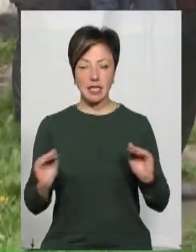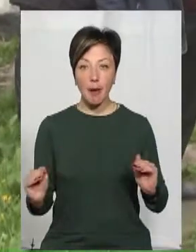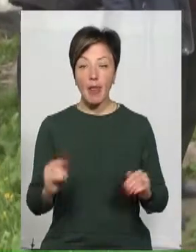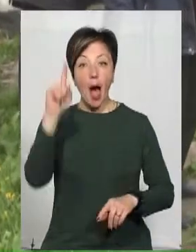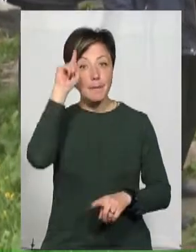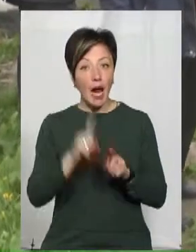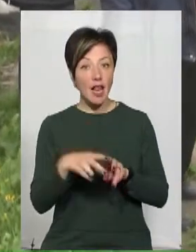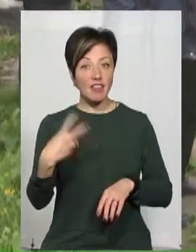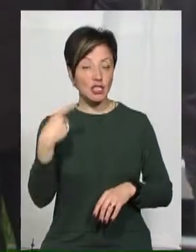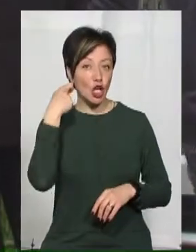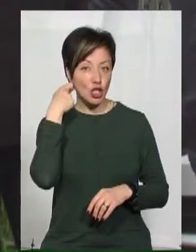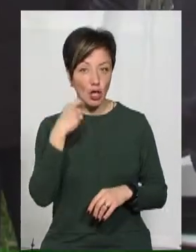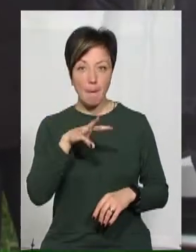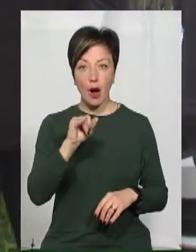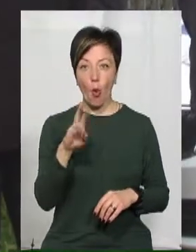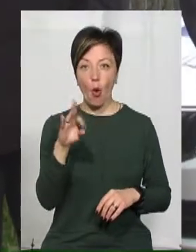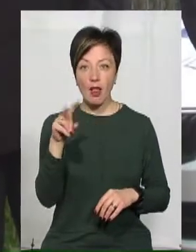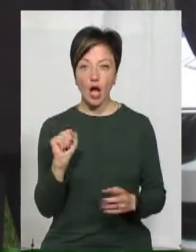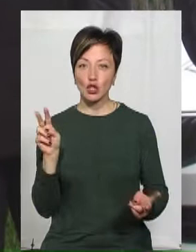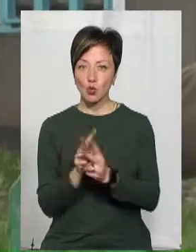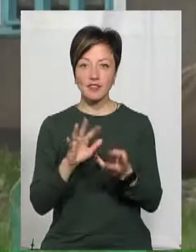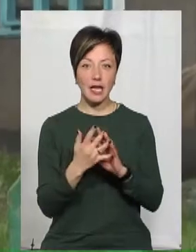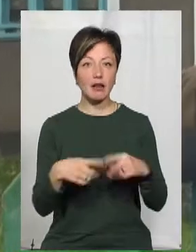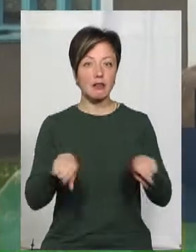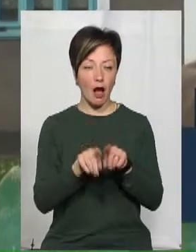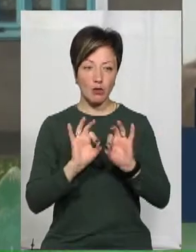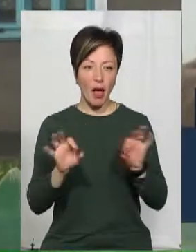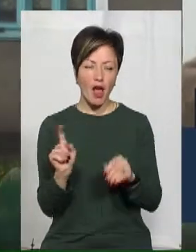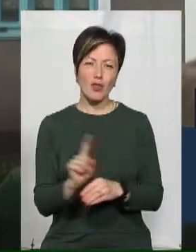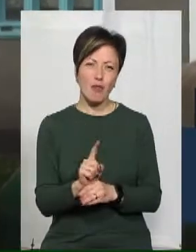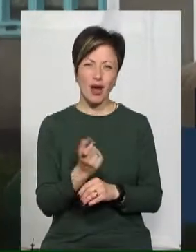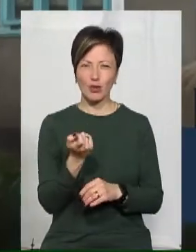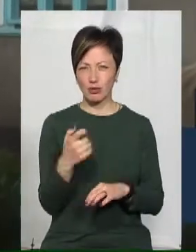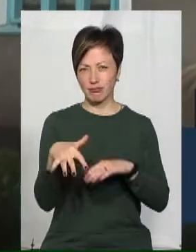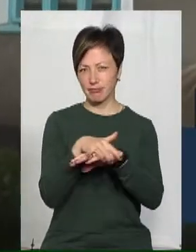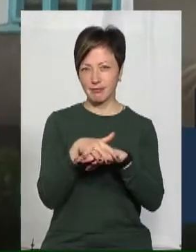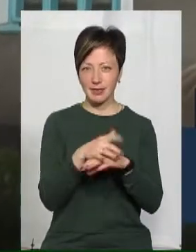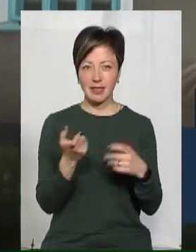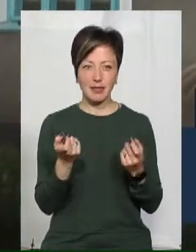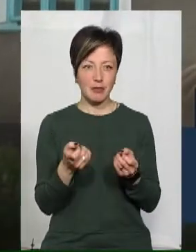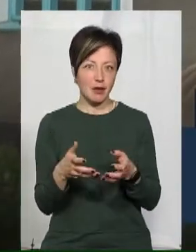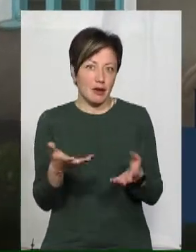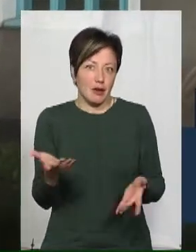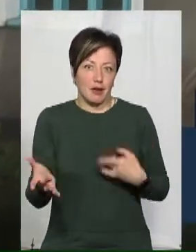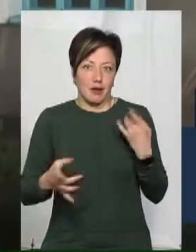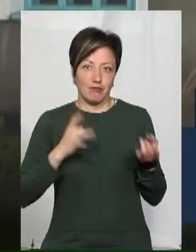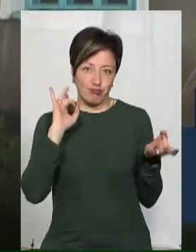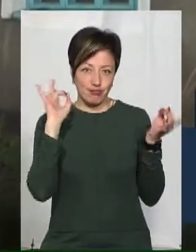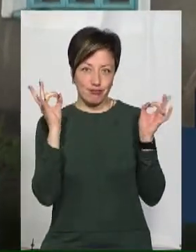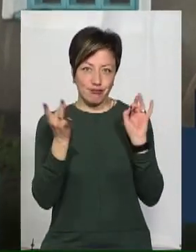брат 20-річний Микола Рошташ про зустріч у селі каже так. Нормально, але трошки людно, треба такі кіпіш піднімати.